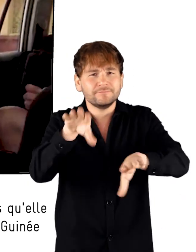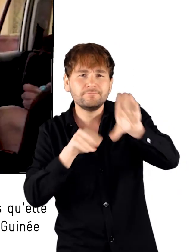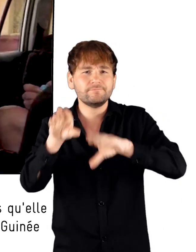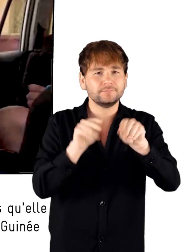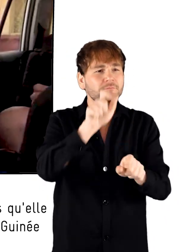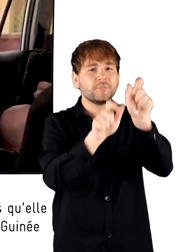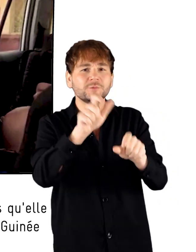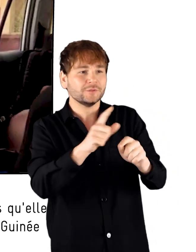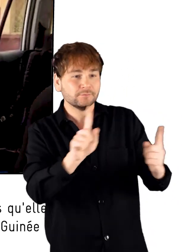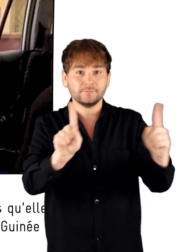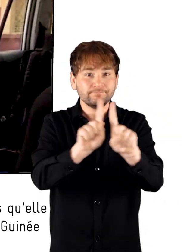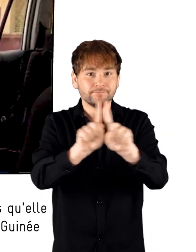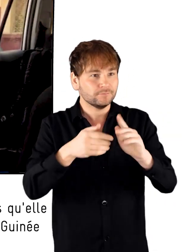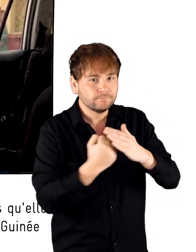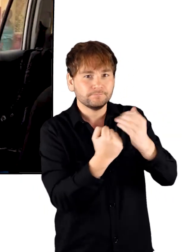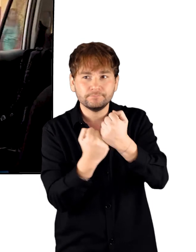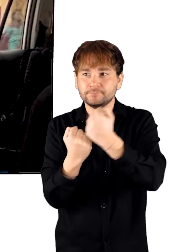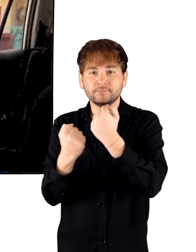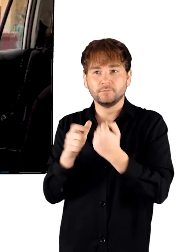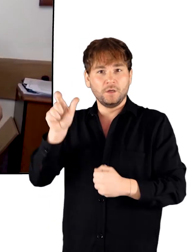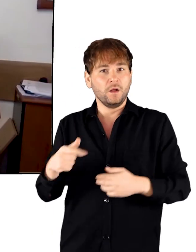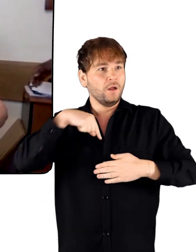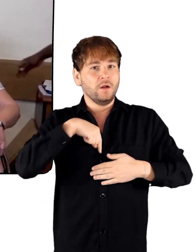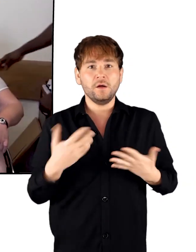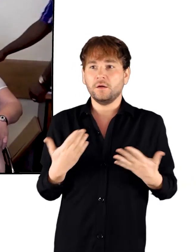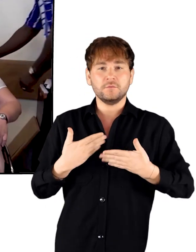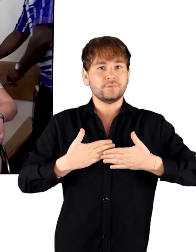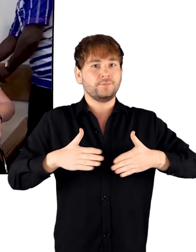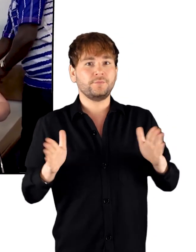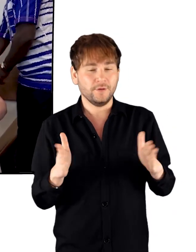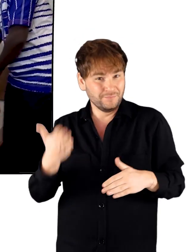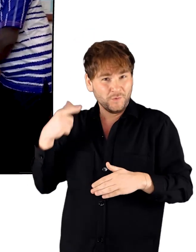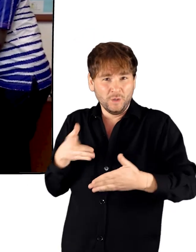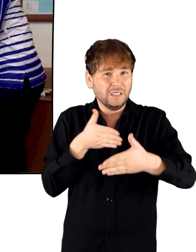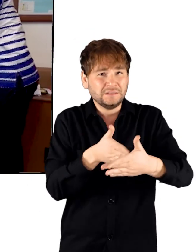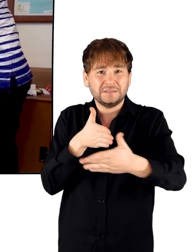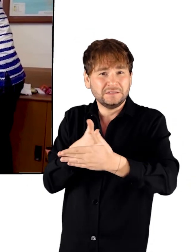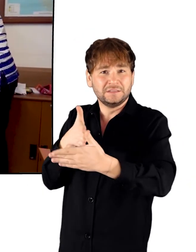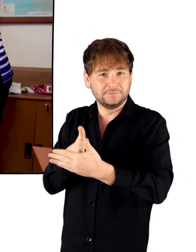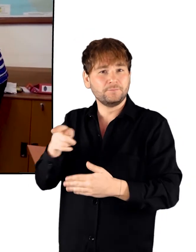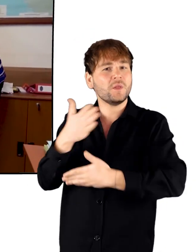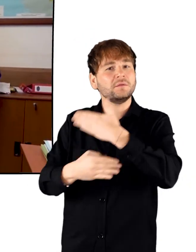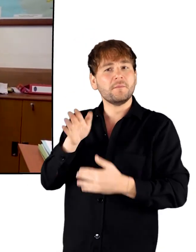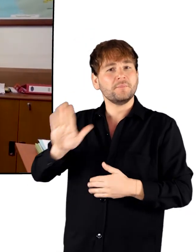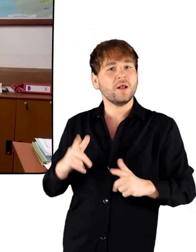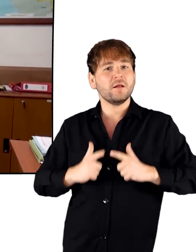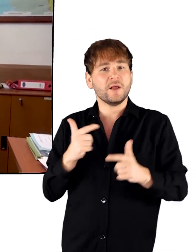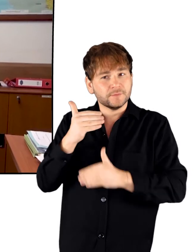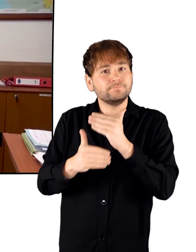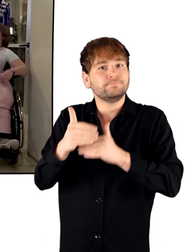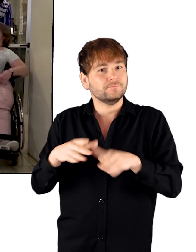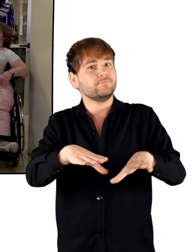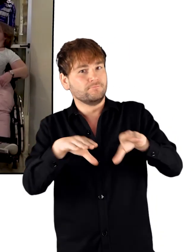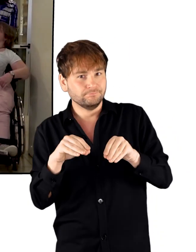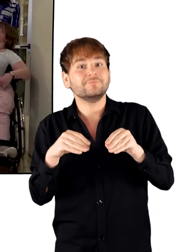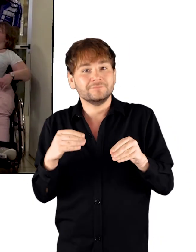rencontrées au cours de son stage d'un mois en Guinée lui a donné un sentiment de liberté. Elle se heurte souvent à des obstacles,